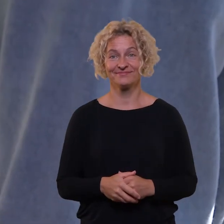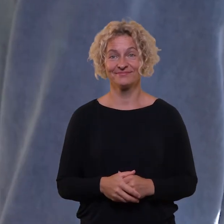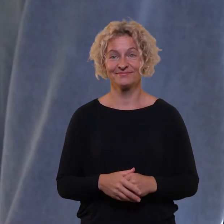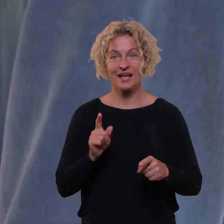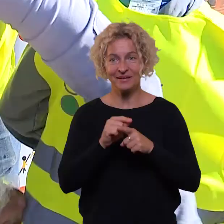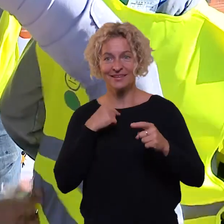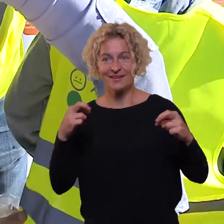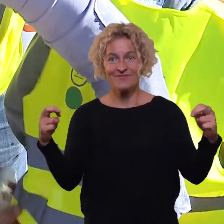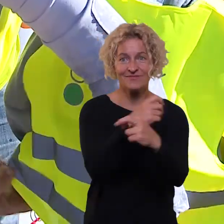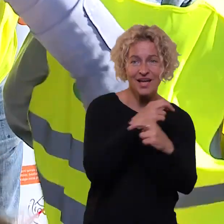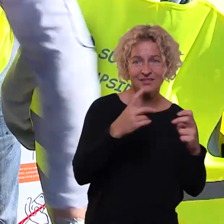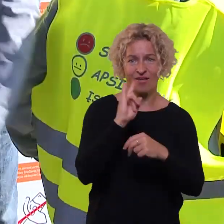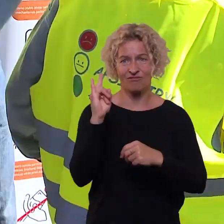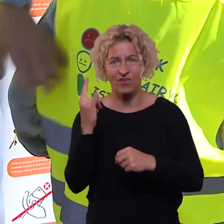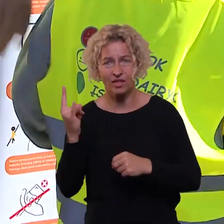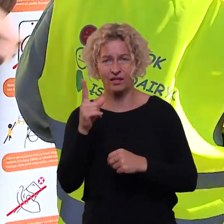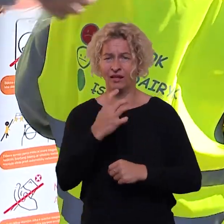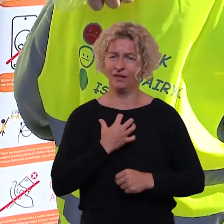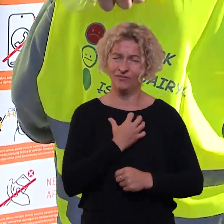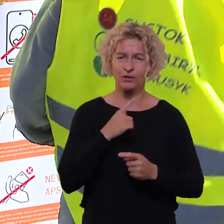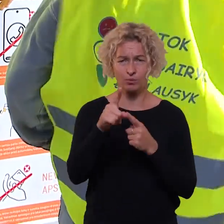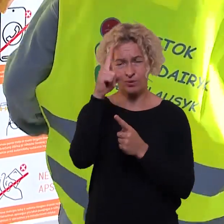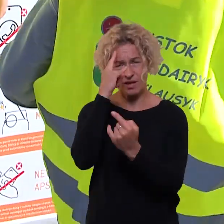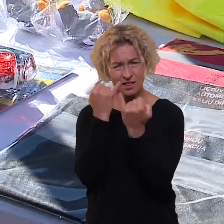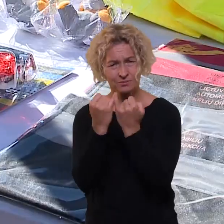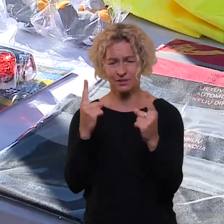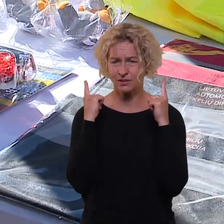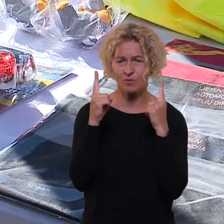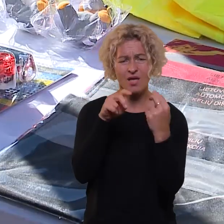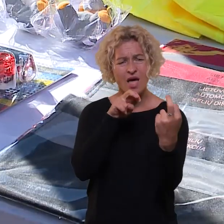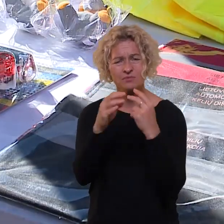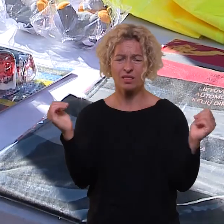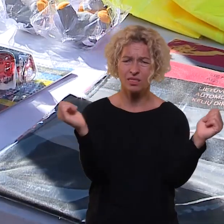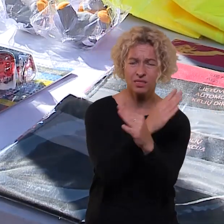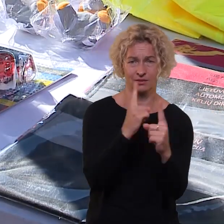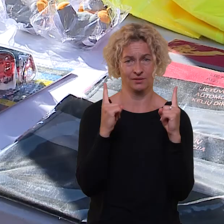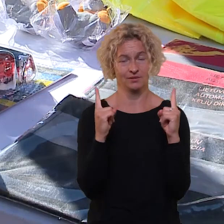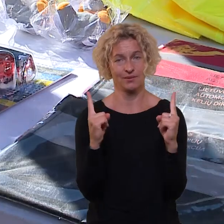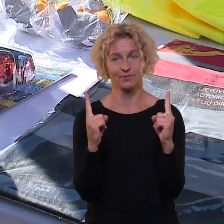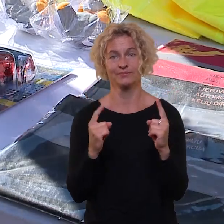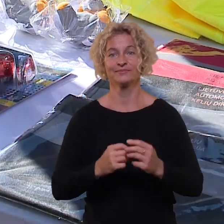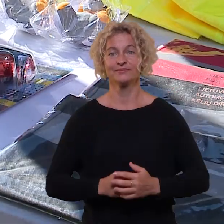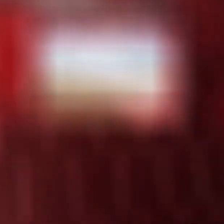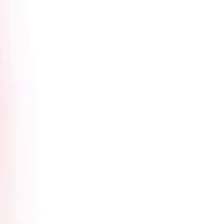mokyklinukams. Labai svarbu prisiminti saugaus eismo taisyklės ir laikytis eismo kultūros.